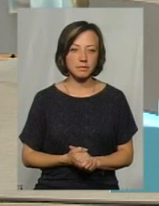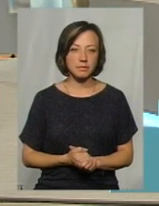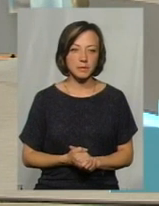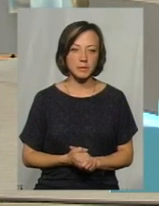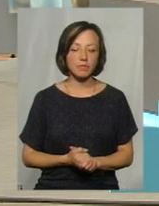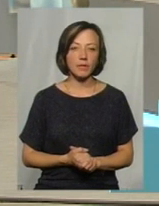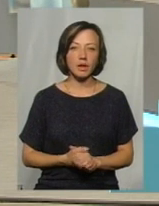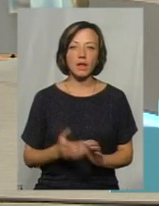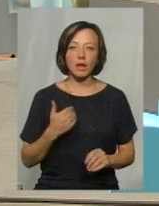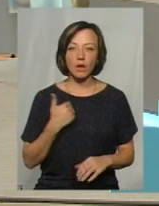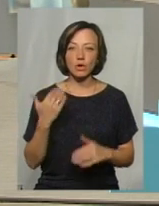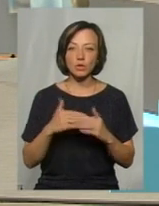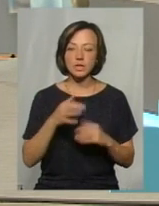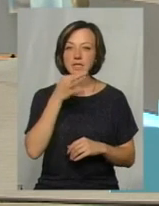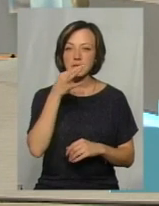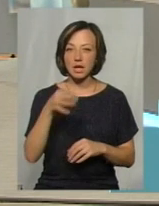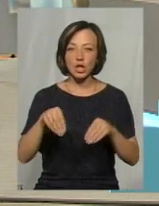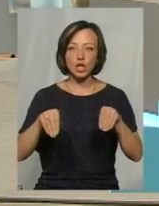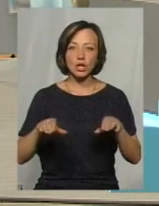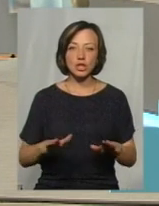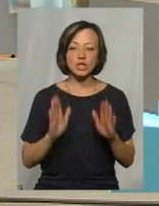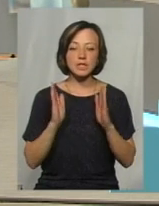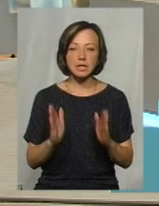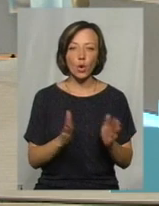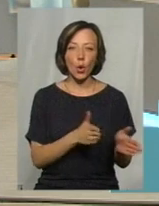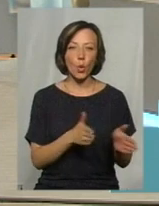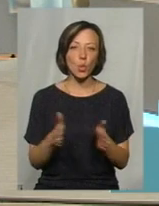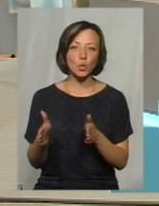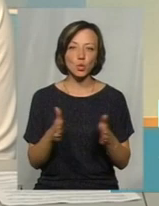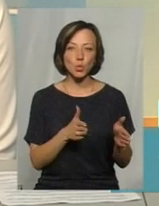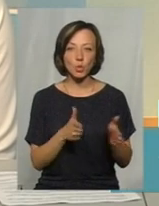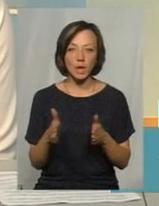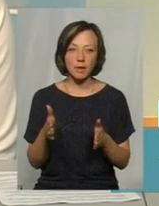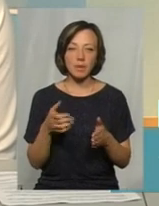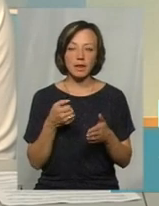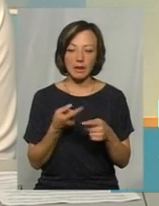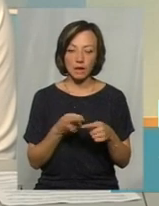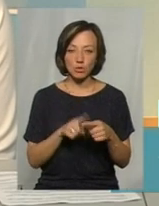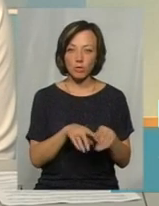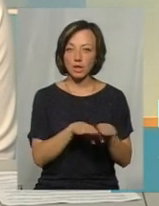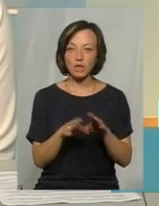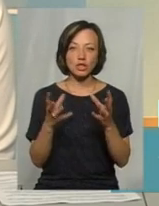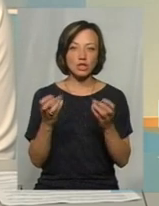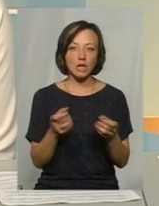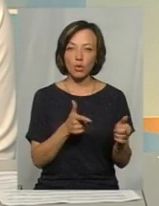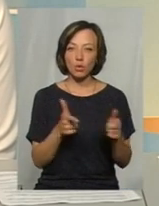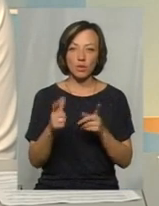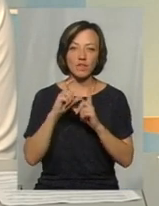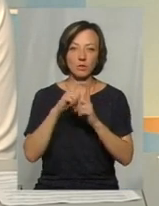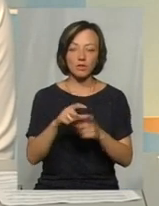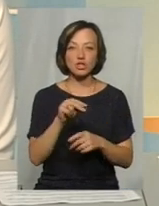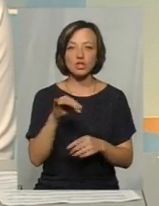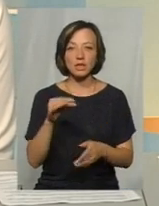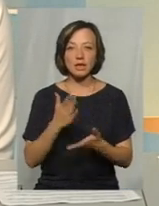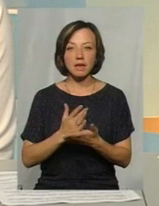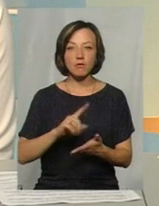зазначила, що рішення ми тільки готуємо. То на даному етапі ми ще не готові відповісти, чи в